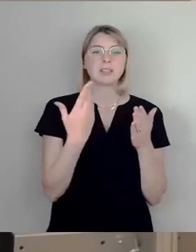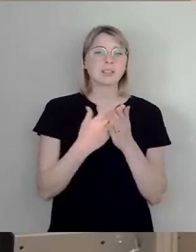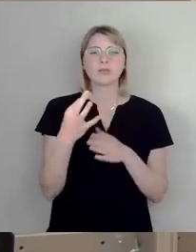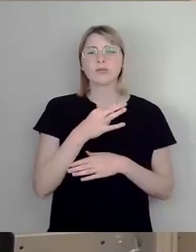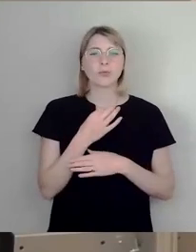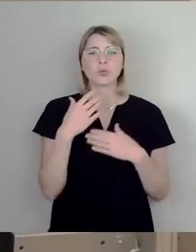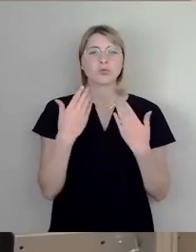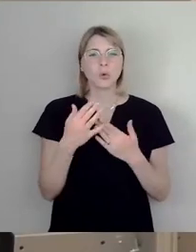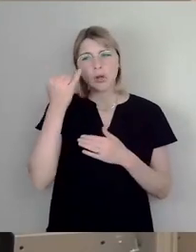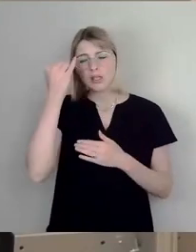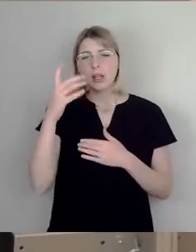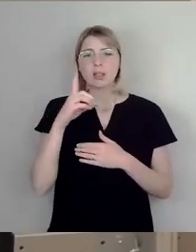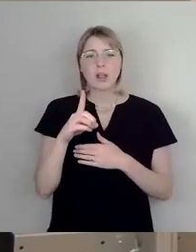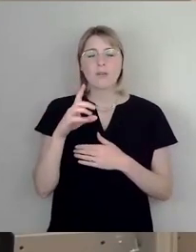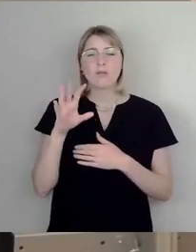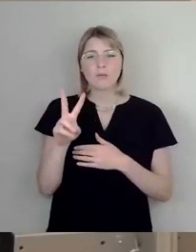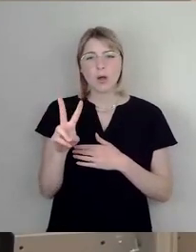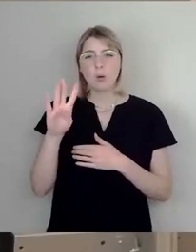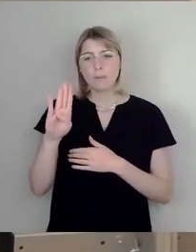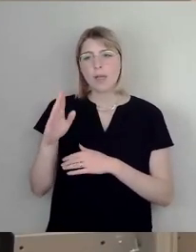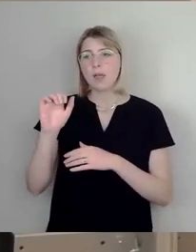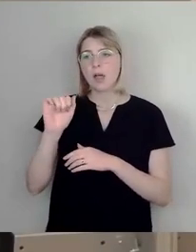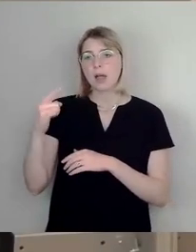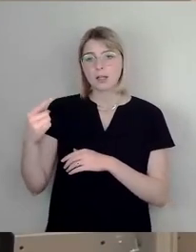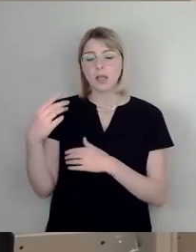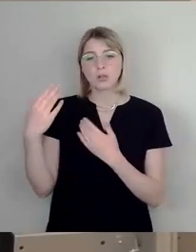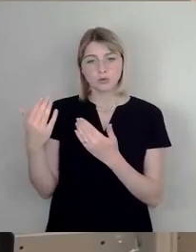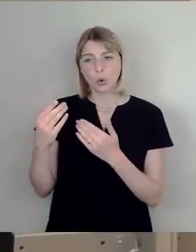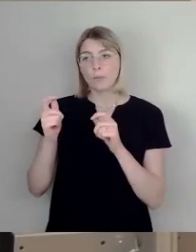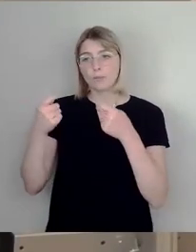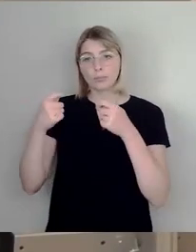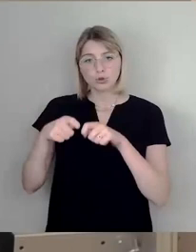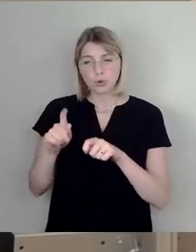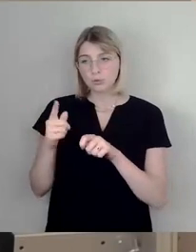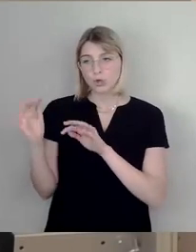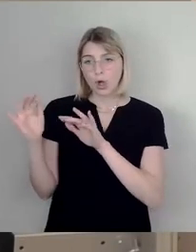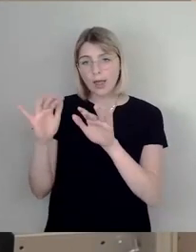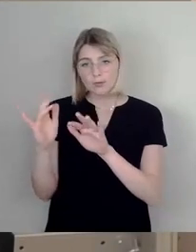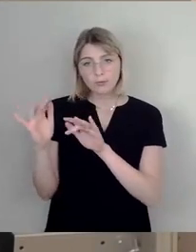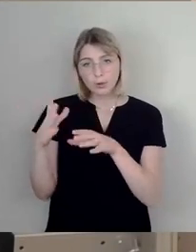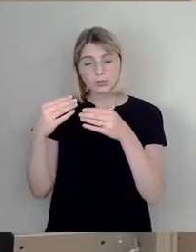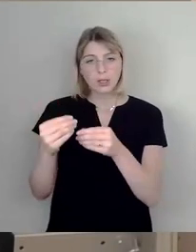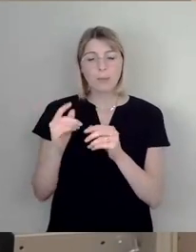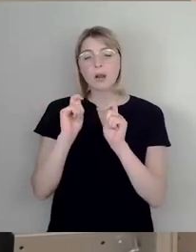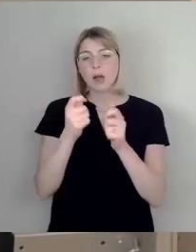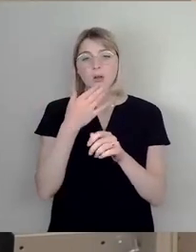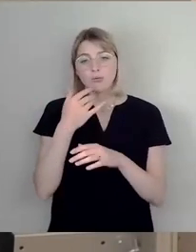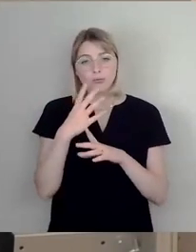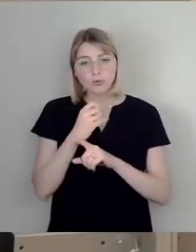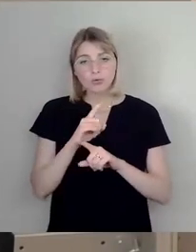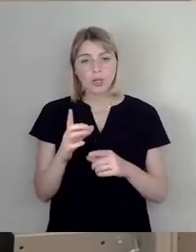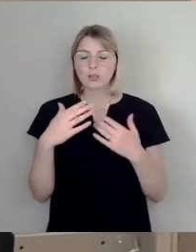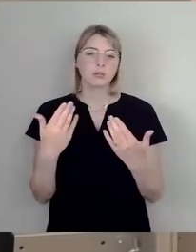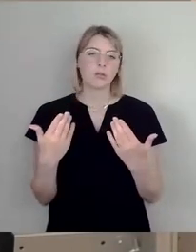die DVB AG über einen solchen Beschluss Einfluss nehmen will, dass sie keinen Antrag mehr stellen. Dann gehen die